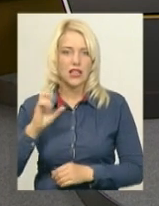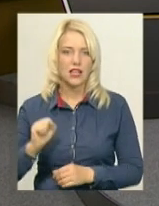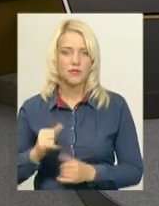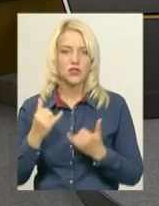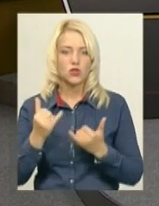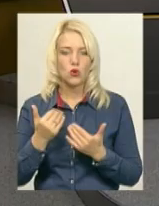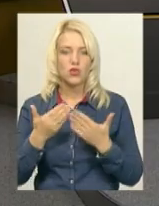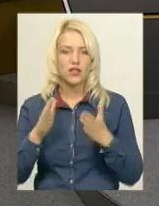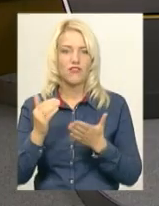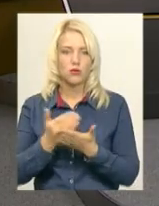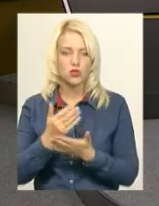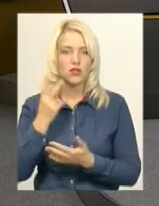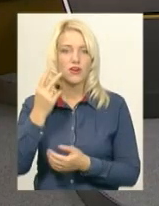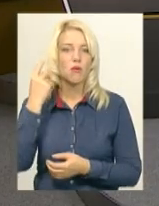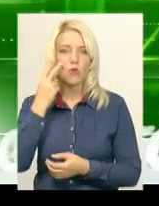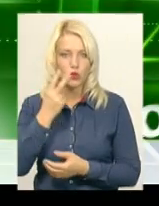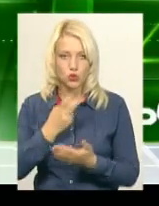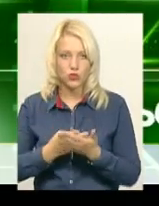Сьогодні випуску ви почуєте.